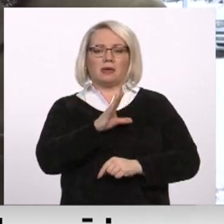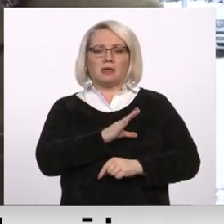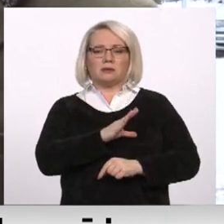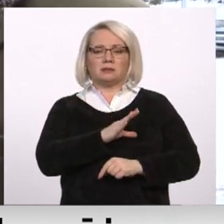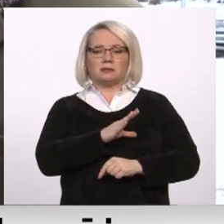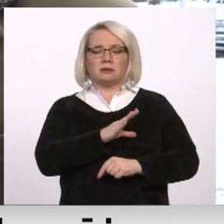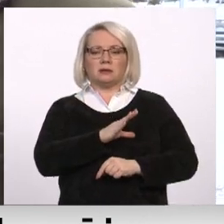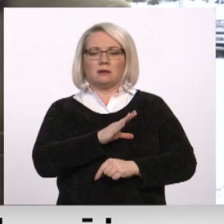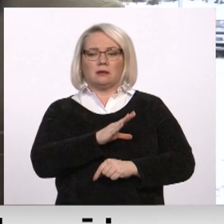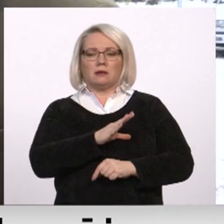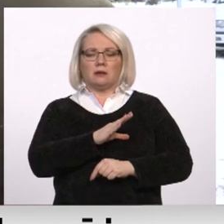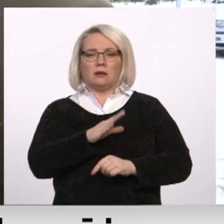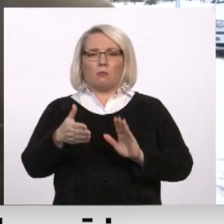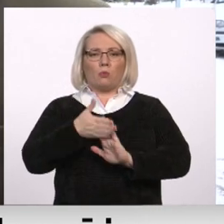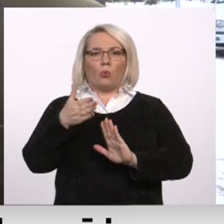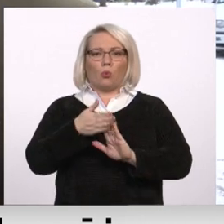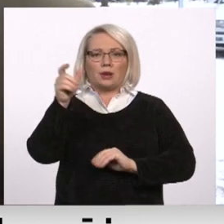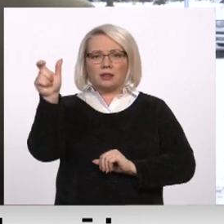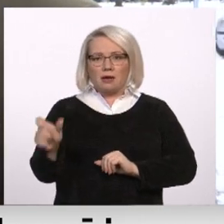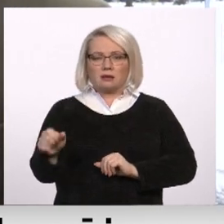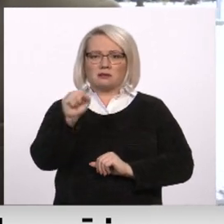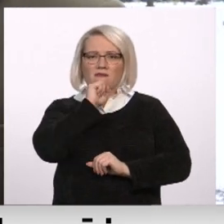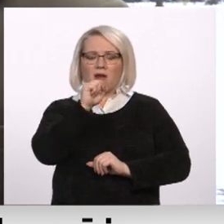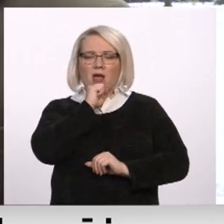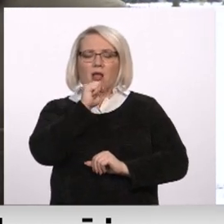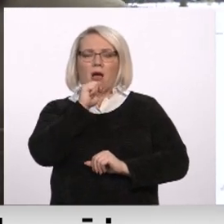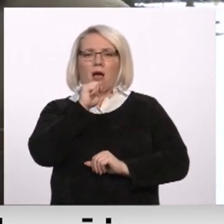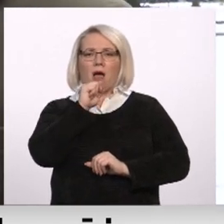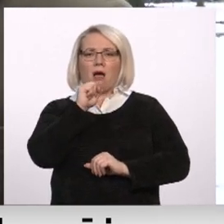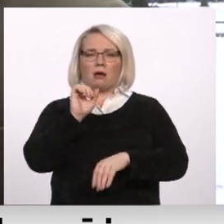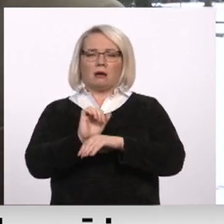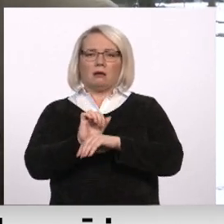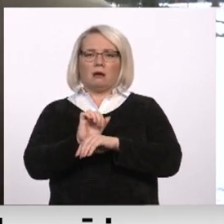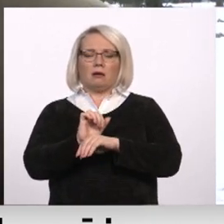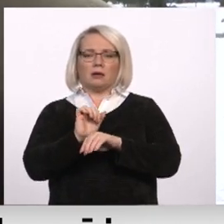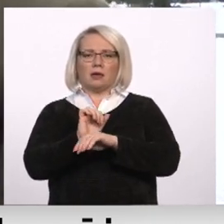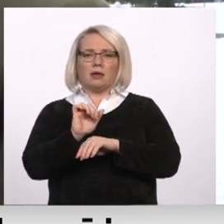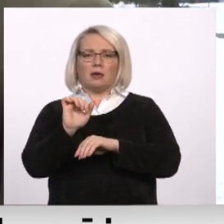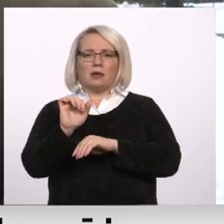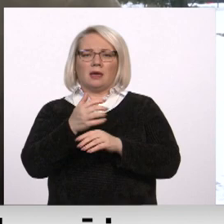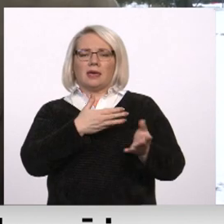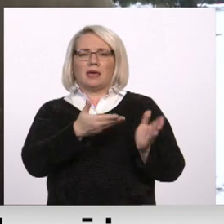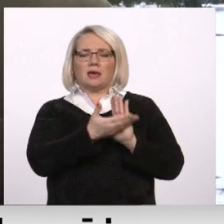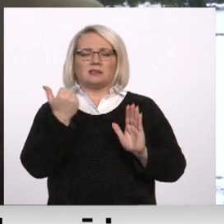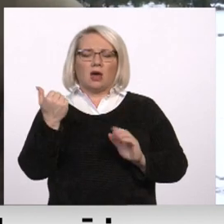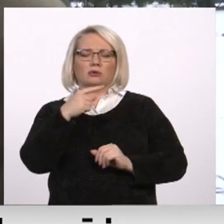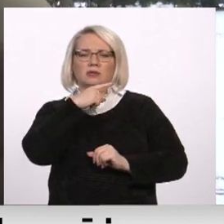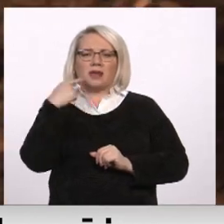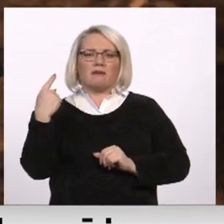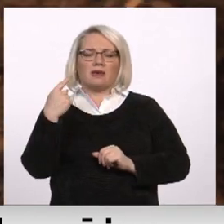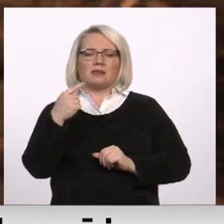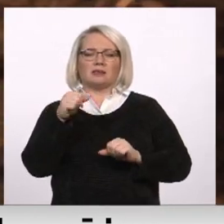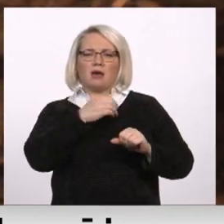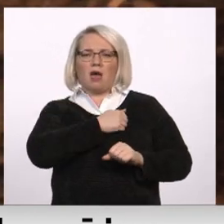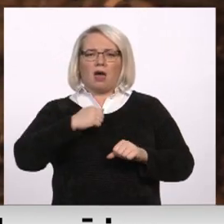mūrnieks, vēlāk ir mobilizēts Krievijas impērijas armijā, vēlāk pārgājis Latviešu